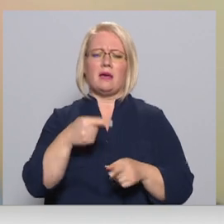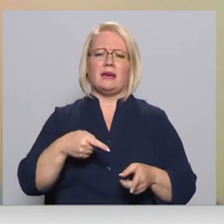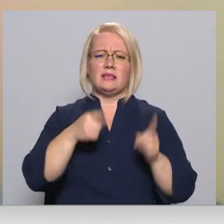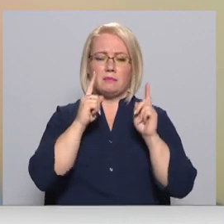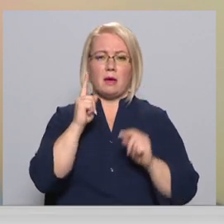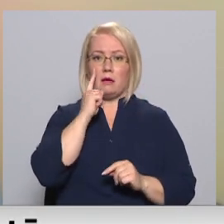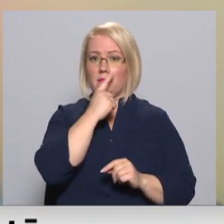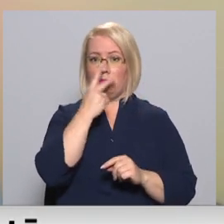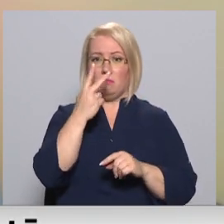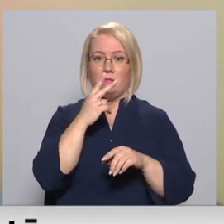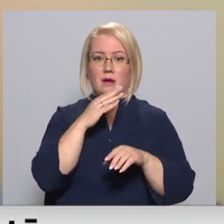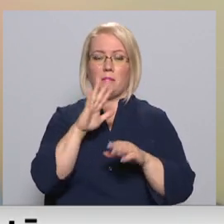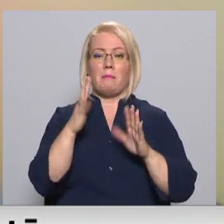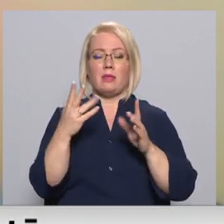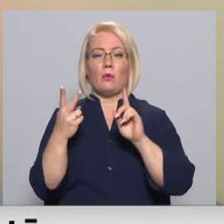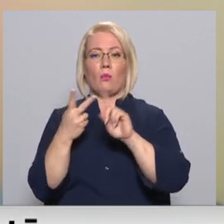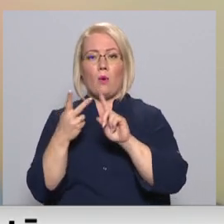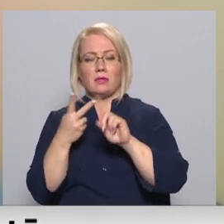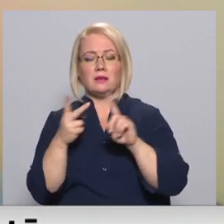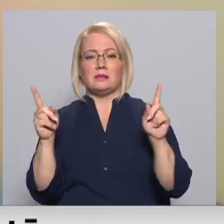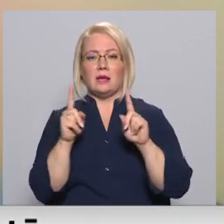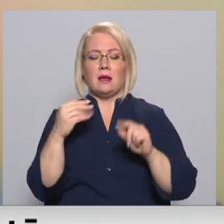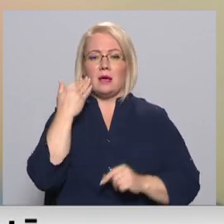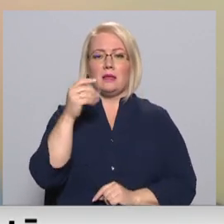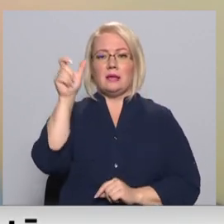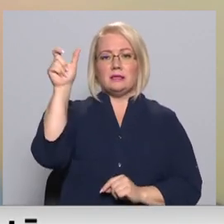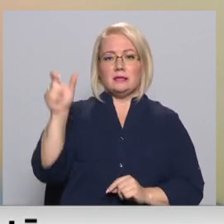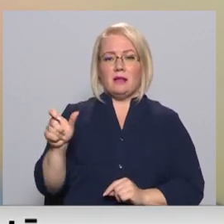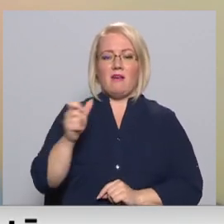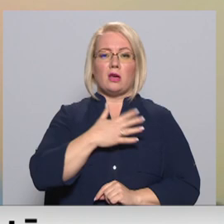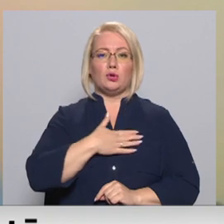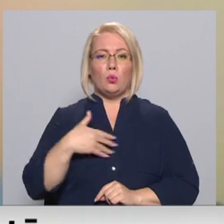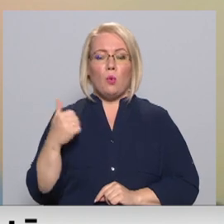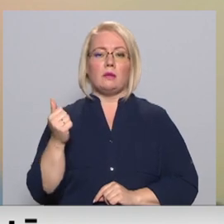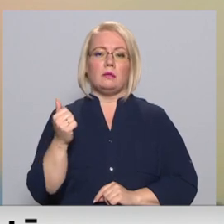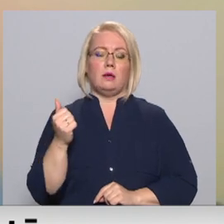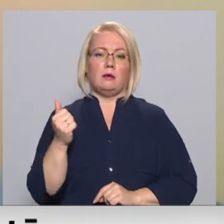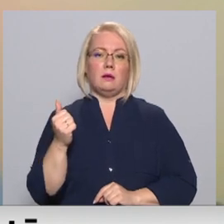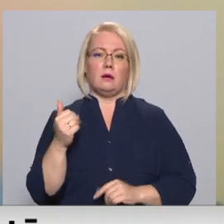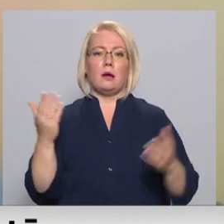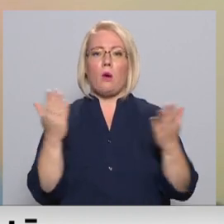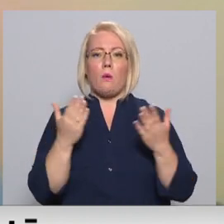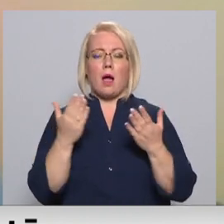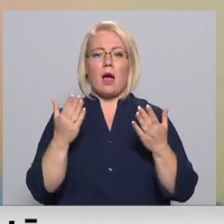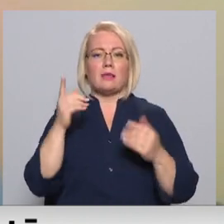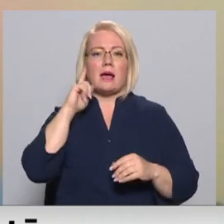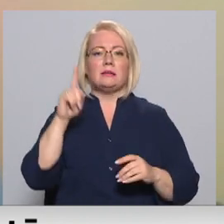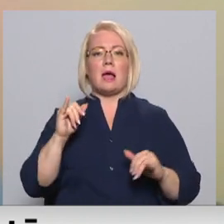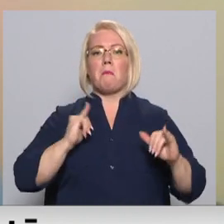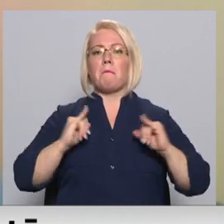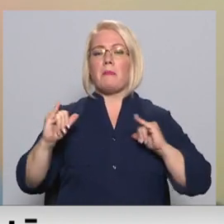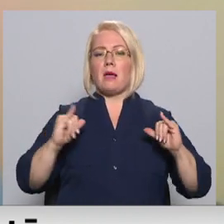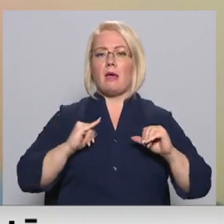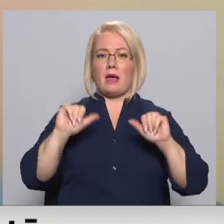acīmredzam. Bet otro ieti, kad cilvēks tā ļoti kaut kādā ziņā pat pieklājīgā